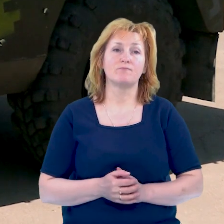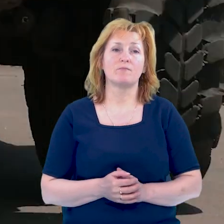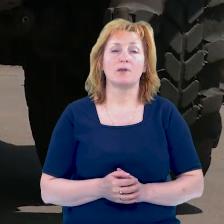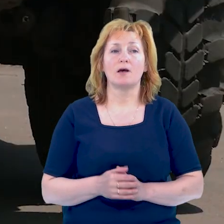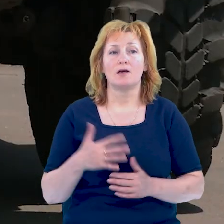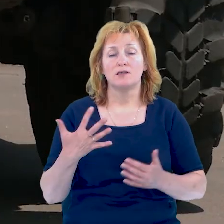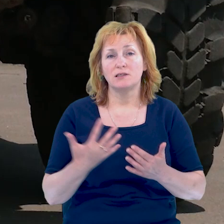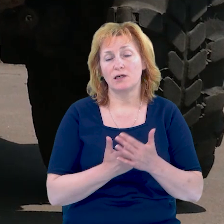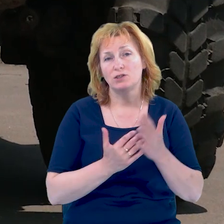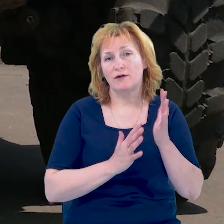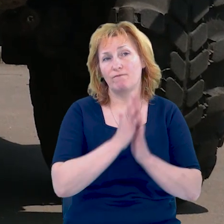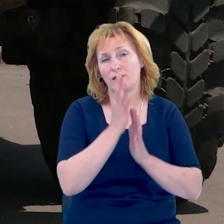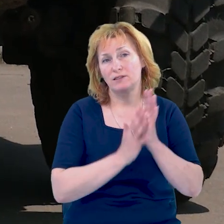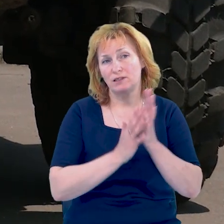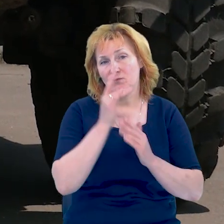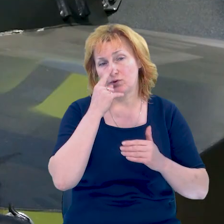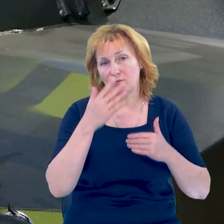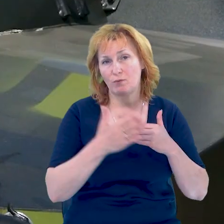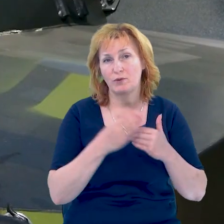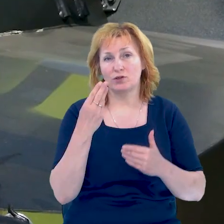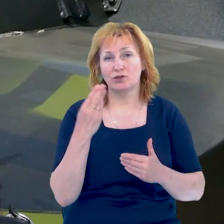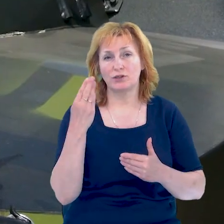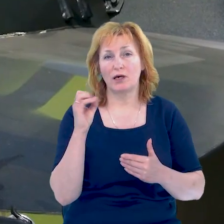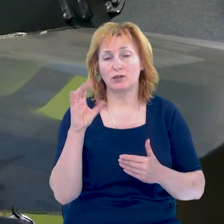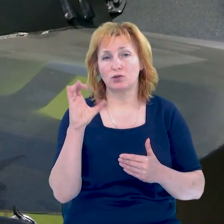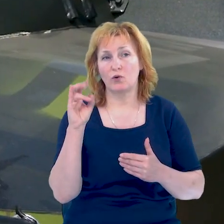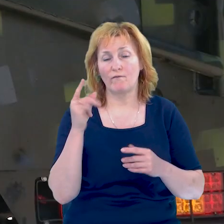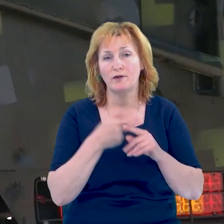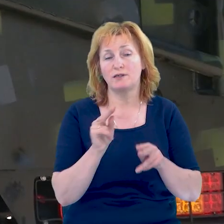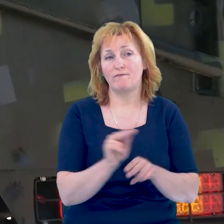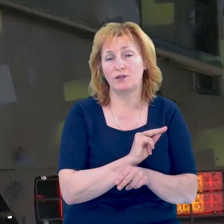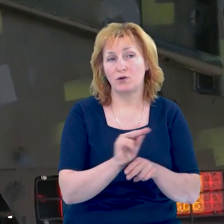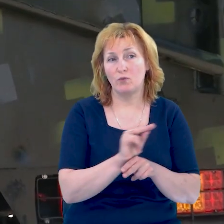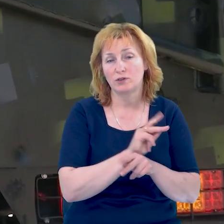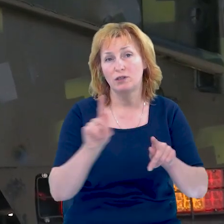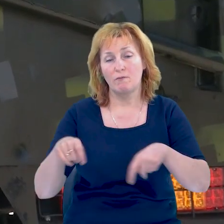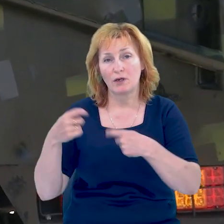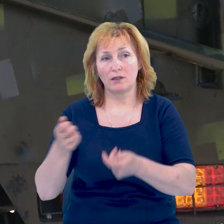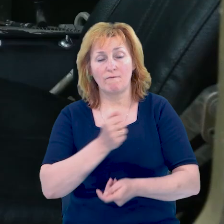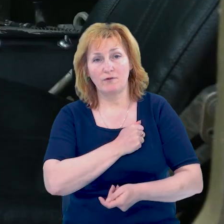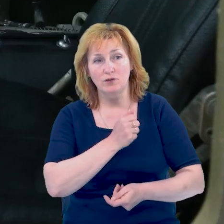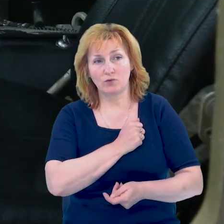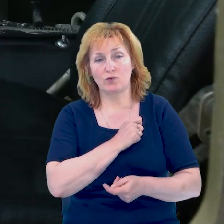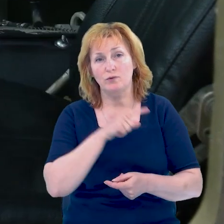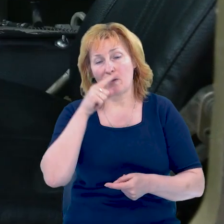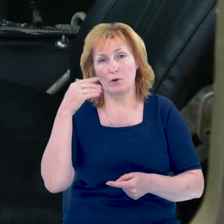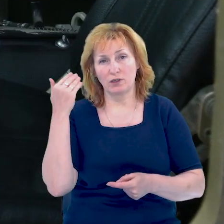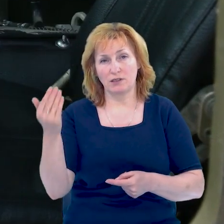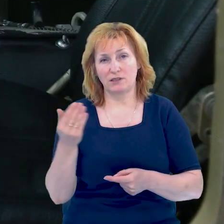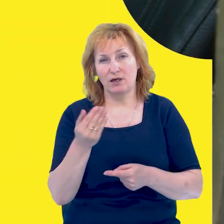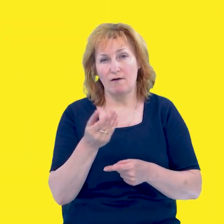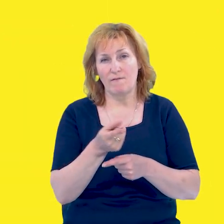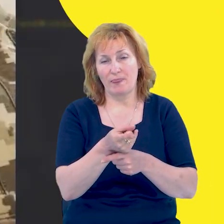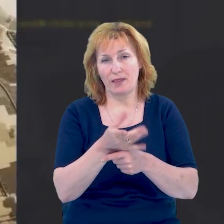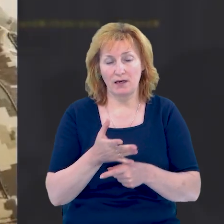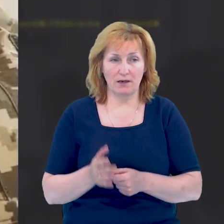Знайшли в лісосмузі поблизу Шестовиці. Чернігівські волонтери відремонтували та передали військовим трофейного російського тигра.